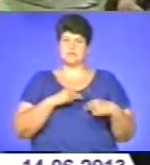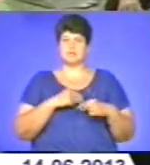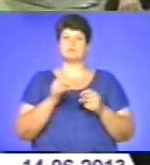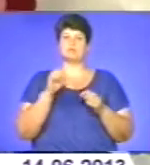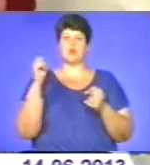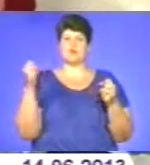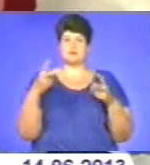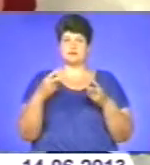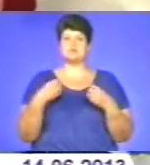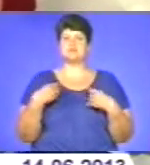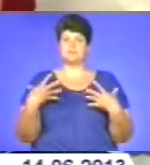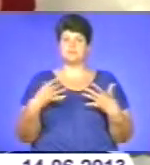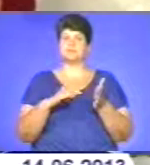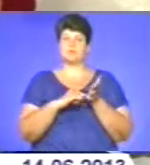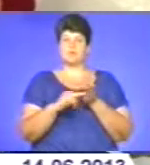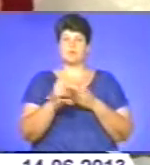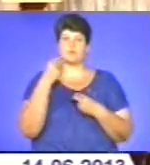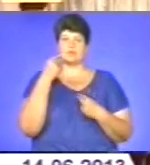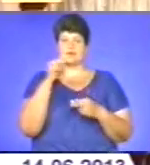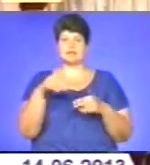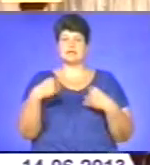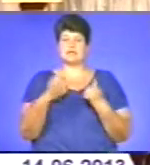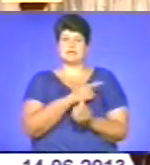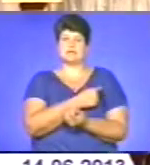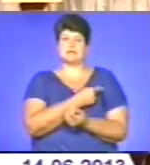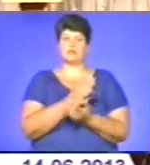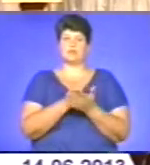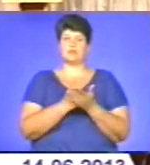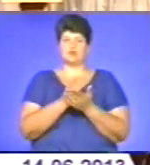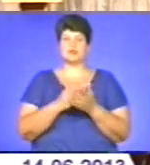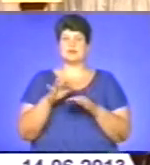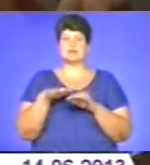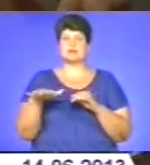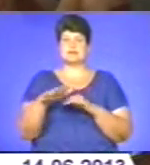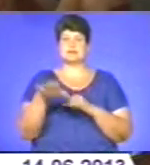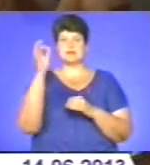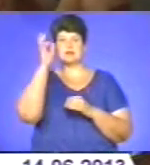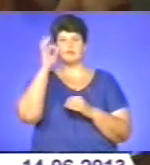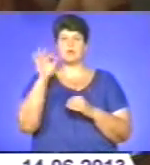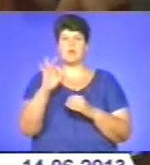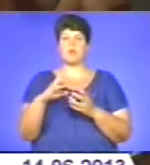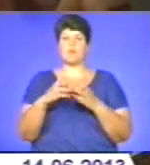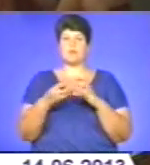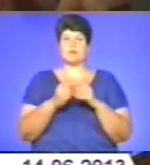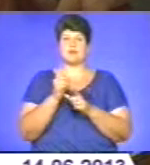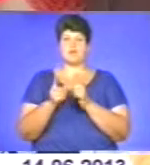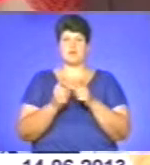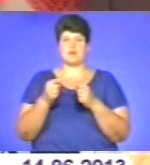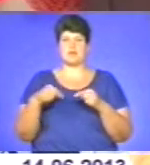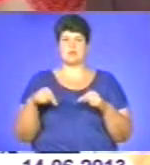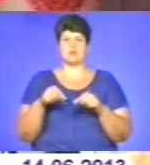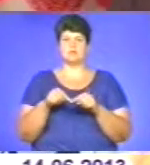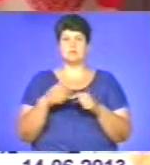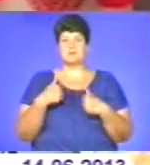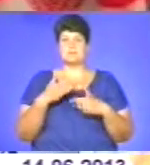святом та відзначив поліпшення о наданні медичних послуг населенню, згадавши про проблеми у реформуванні галузі. Мені